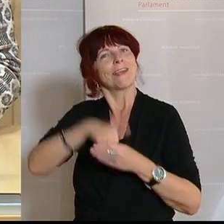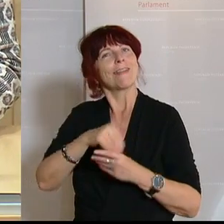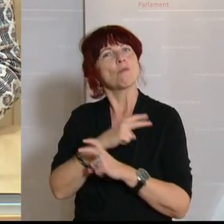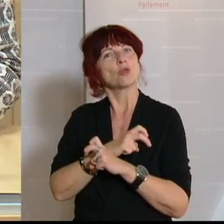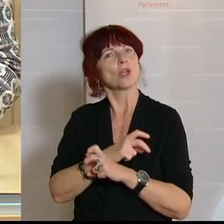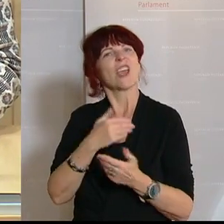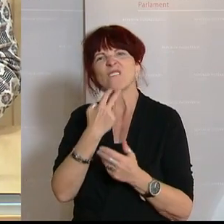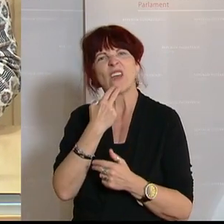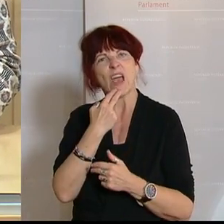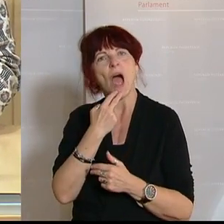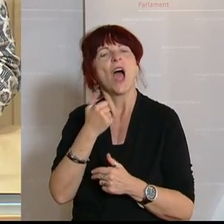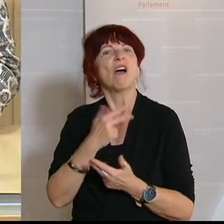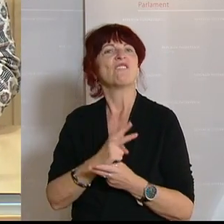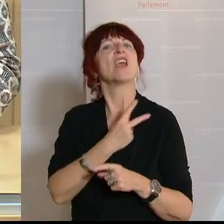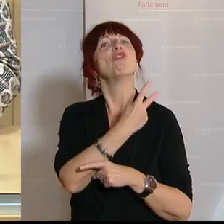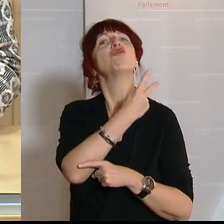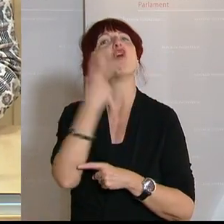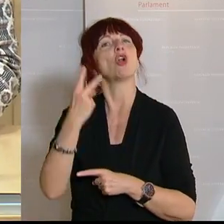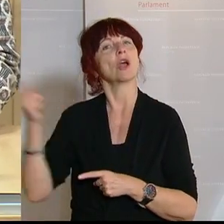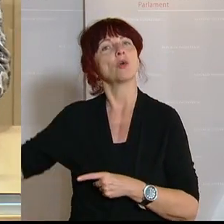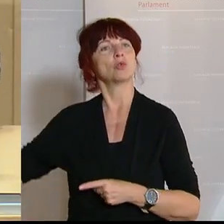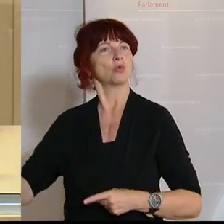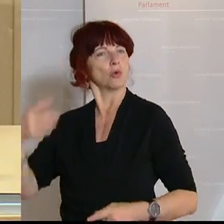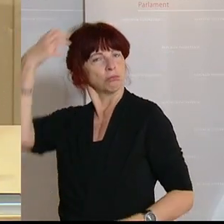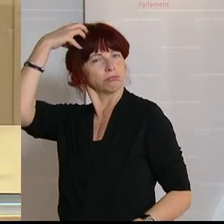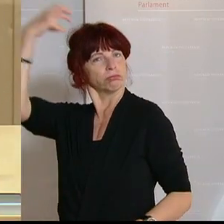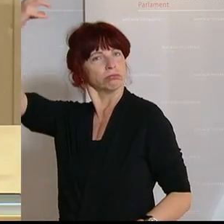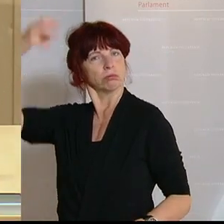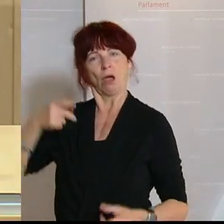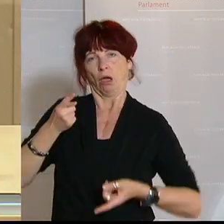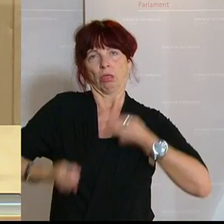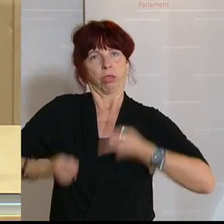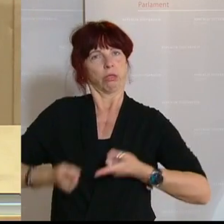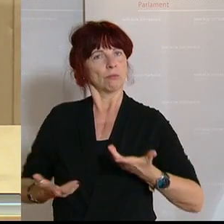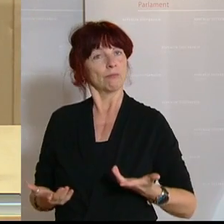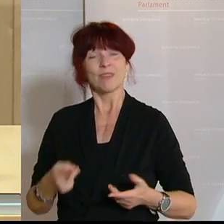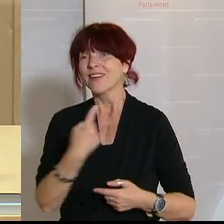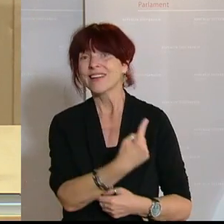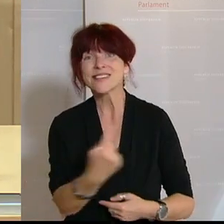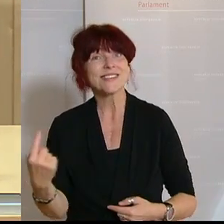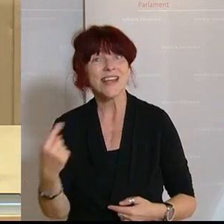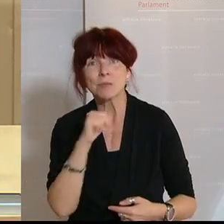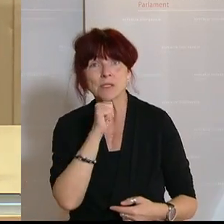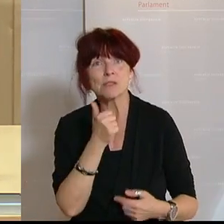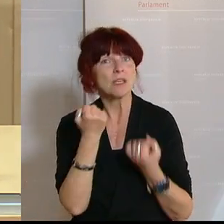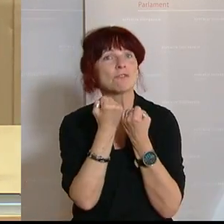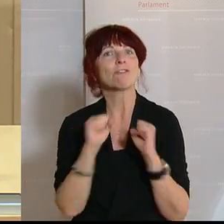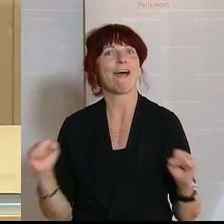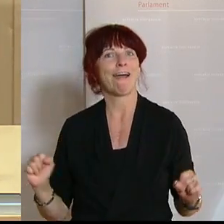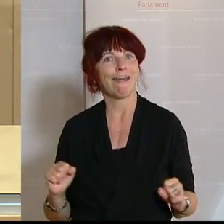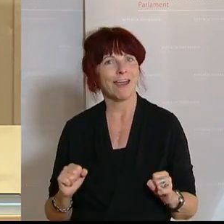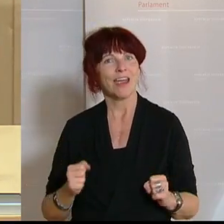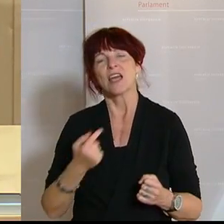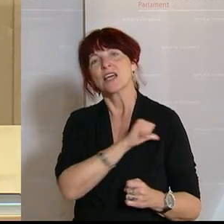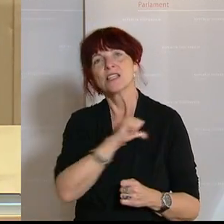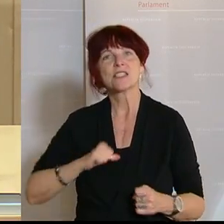halten und hier Ängste schüren, anstatt von freie, selbstbewusste und selbstbestimmte Bürgerinnen und Bürger, die aufgrund